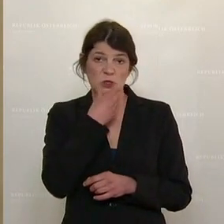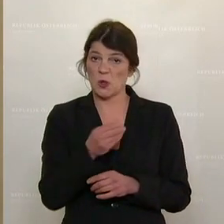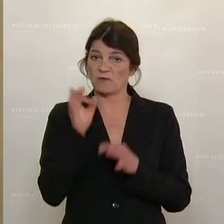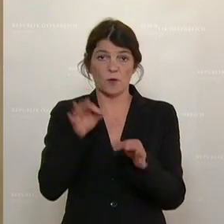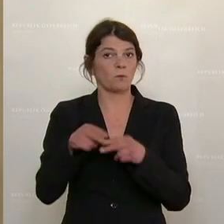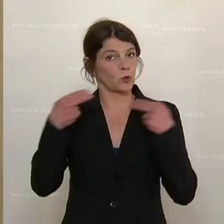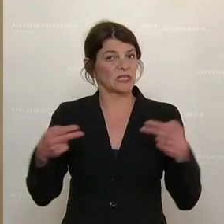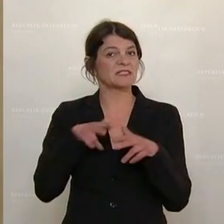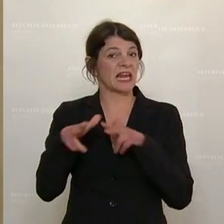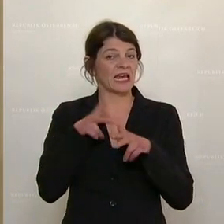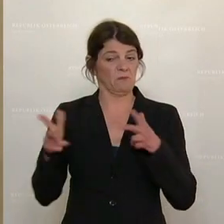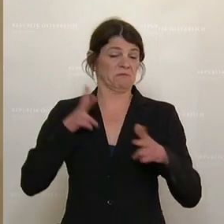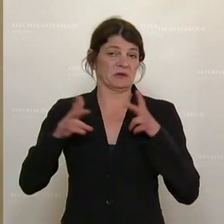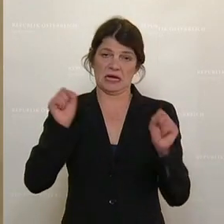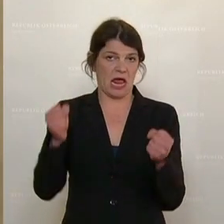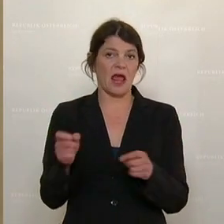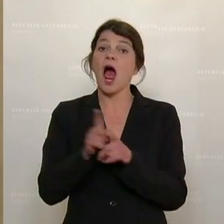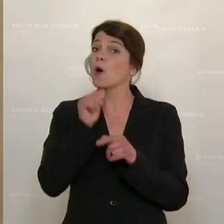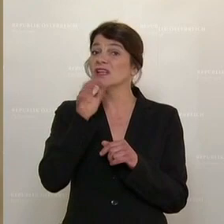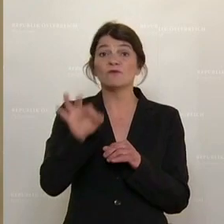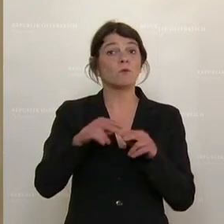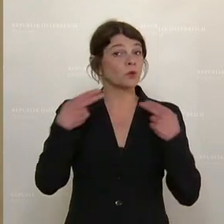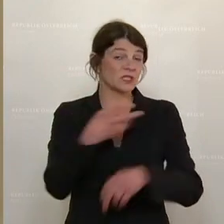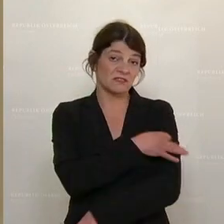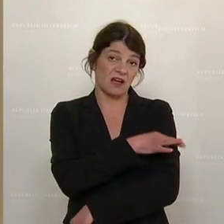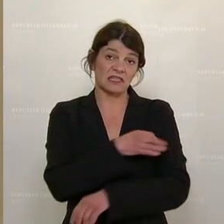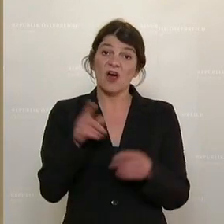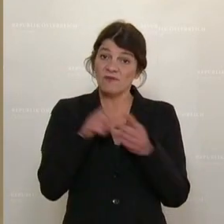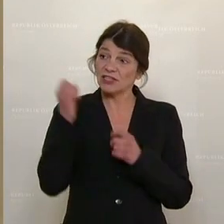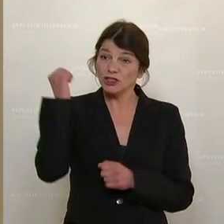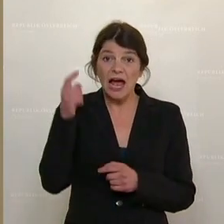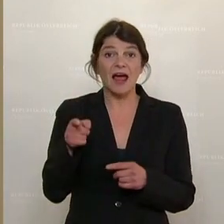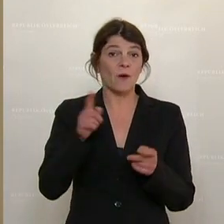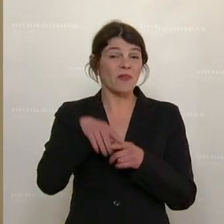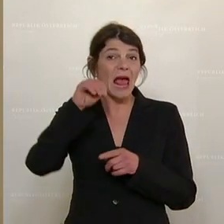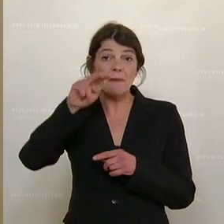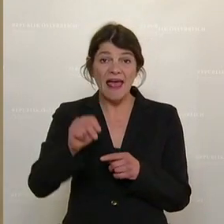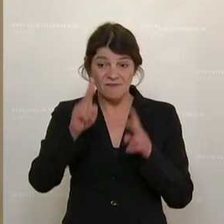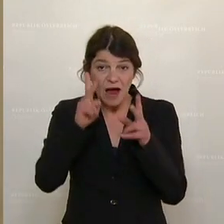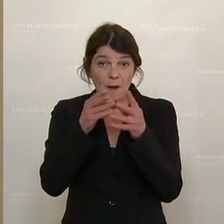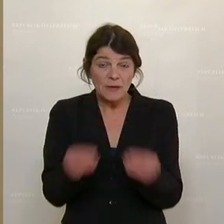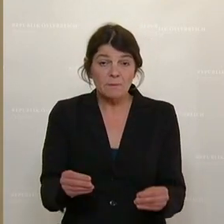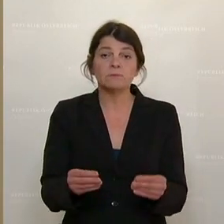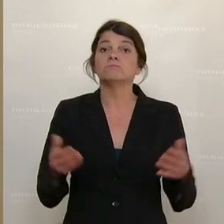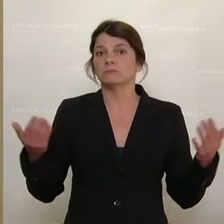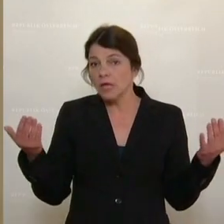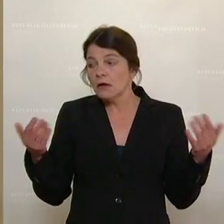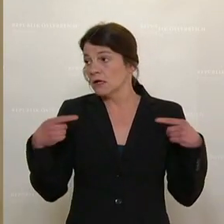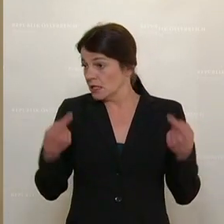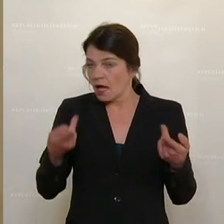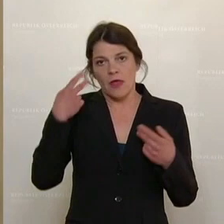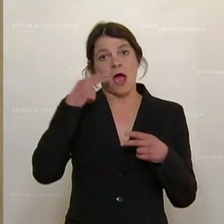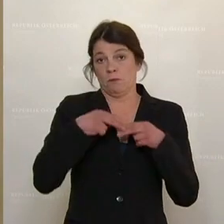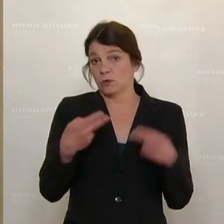Bundesregierung, auch nicht für den Bundeskanzler. Und sollte Steyr und MAN verloren gehen, dann, Herr